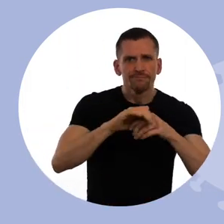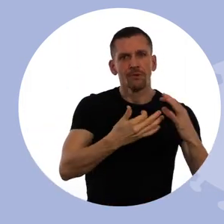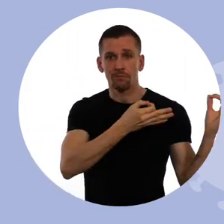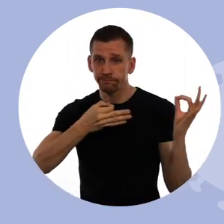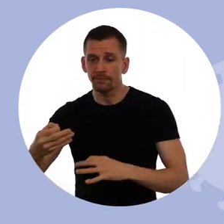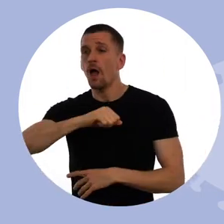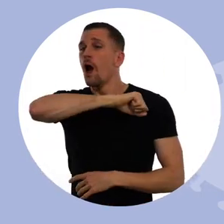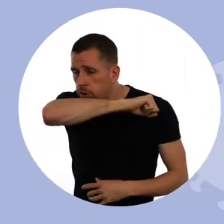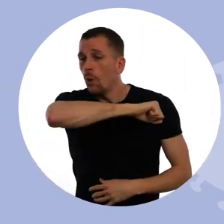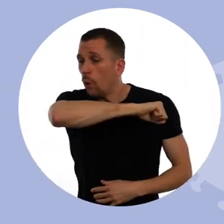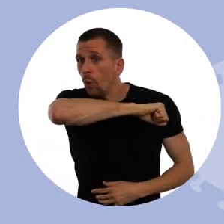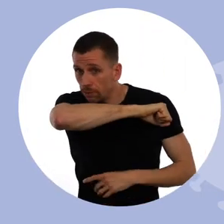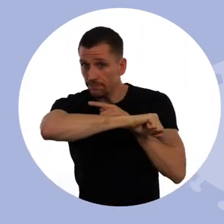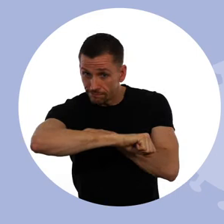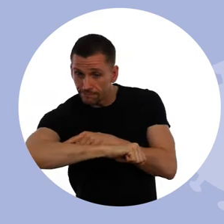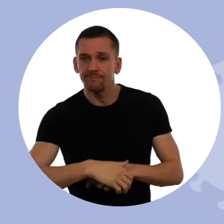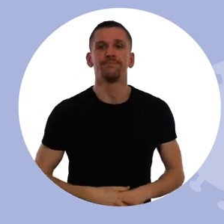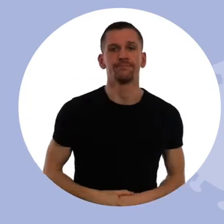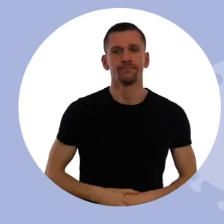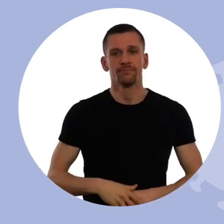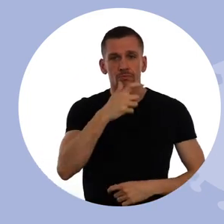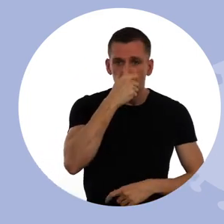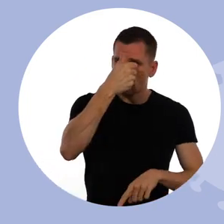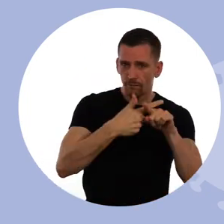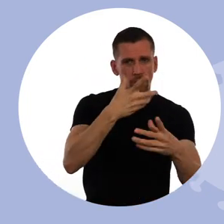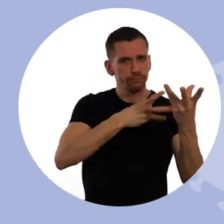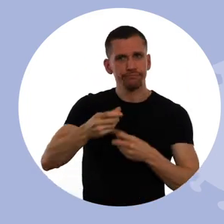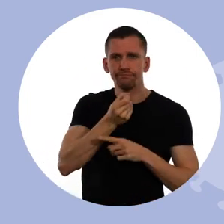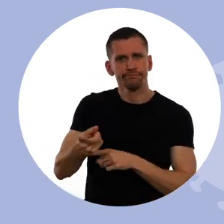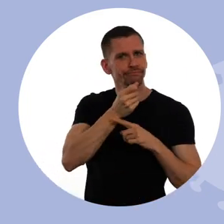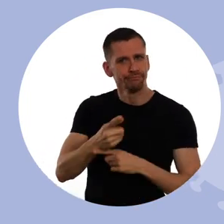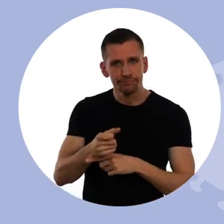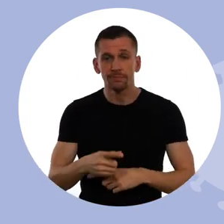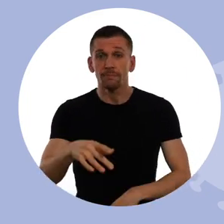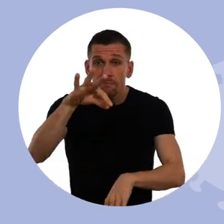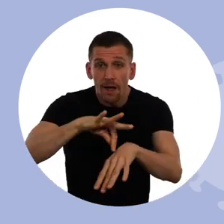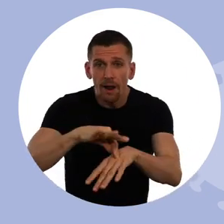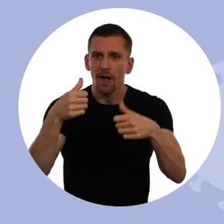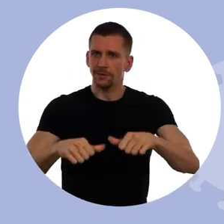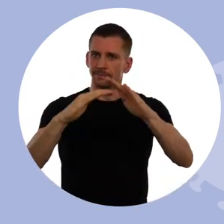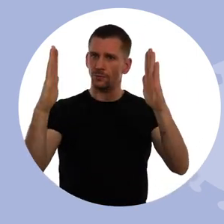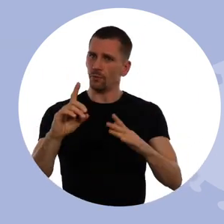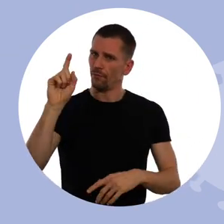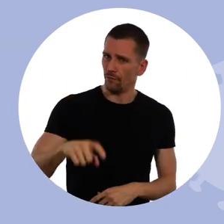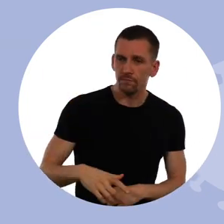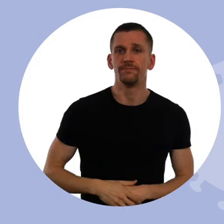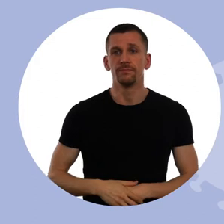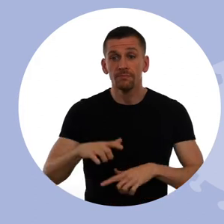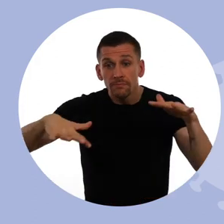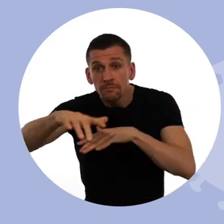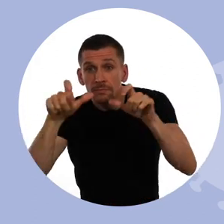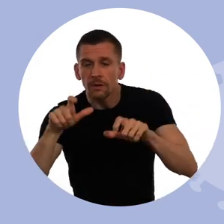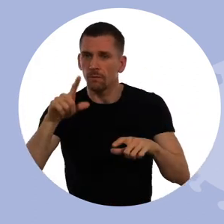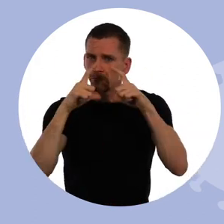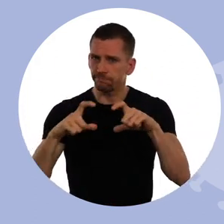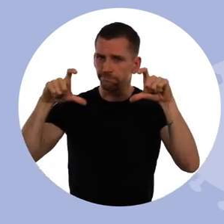utilisez une solution hydroalcoolique. Toussez ou éternuez dans votre coude. Utilisez des mouchoirs à usage unique, puis jetez-les. Si vous êtes malade,